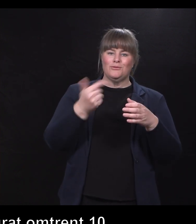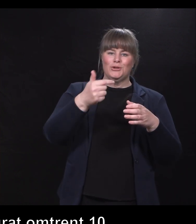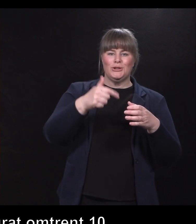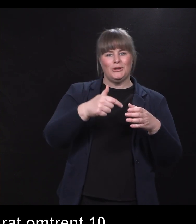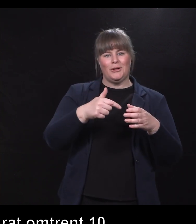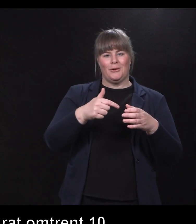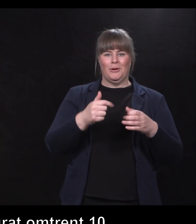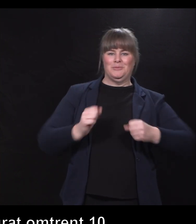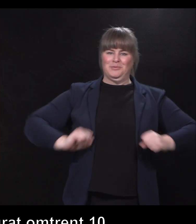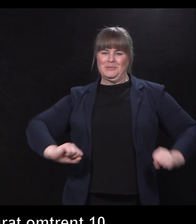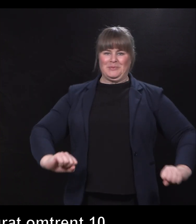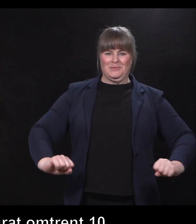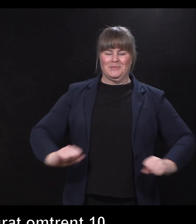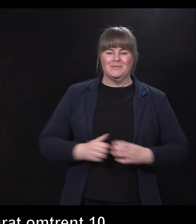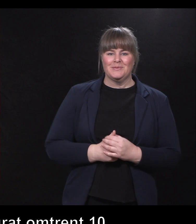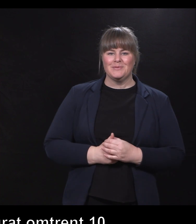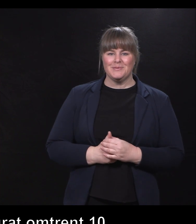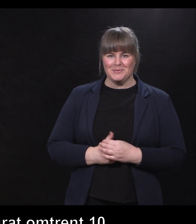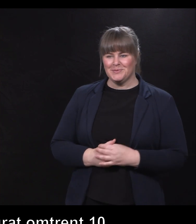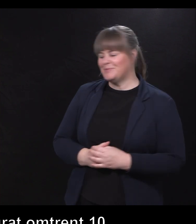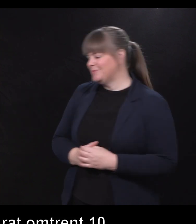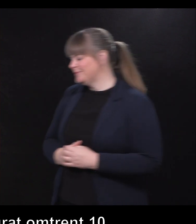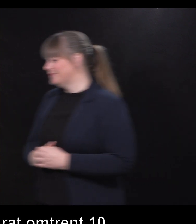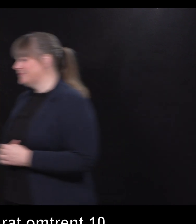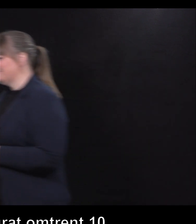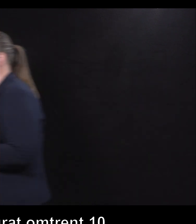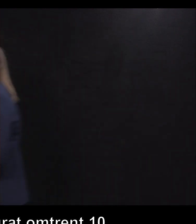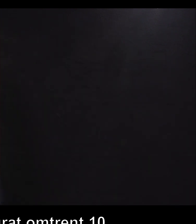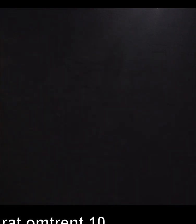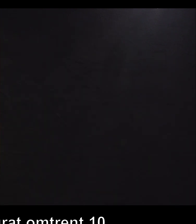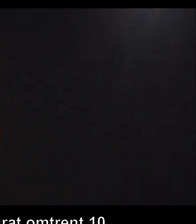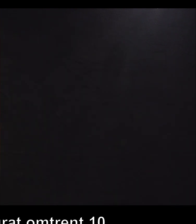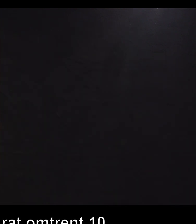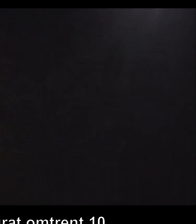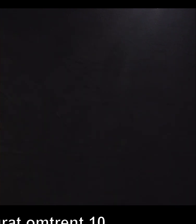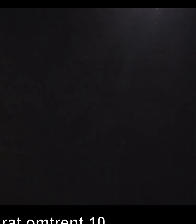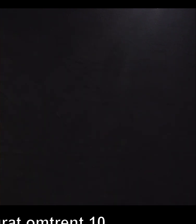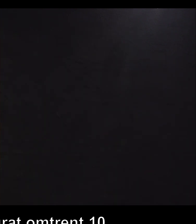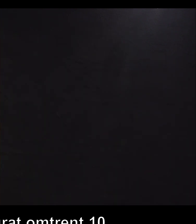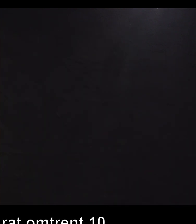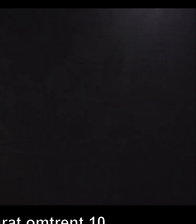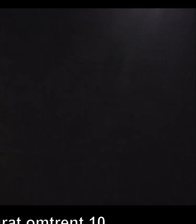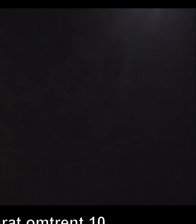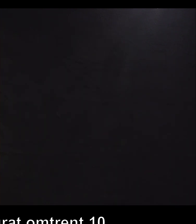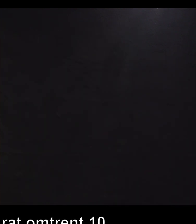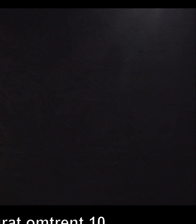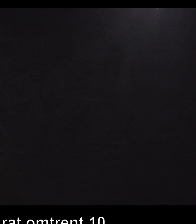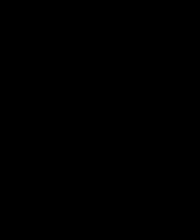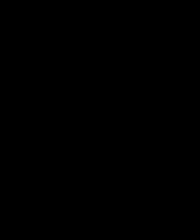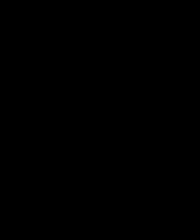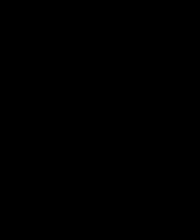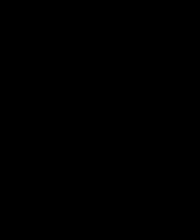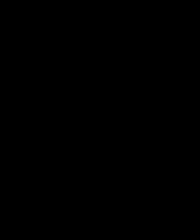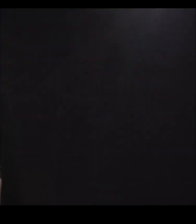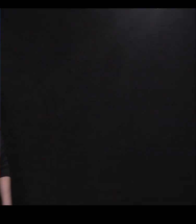Foredragsholden går av konferansierenden, mener jeg, går av scenen. Og vi tar nå en pause i sendingen og synstolkingen.